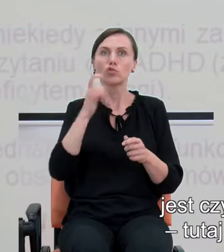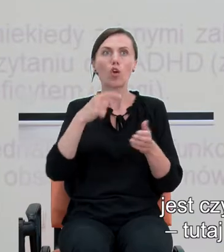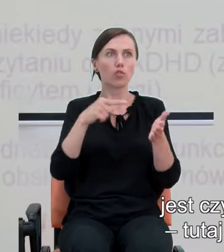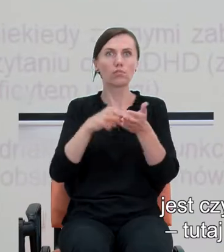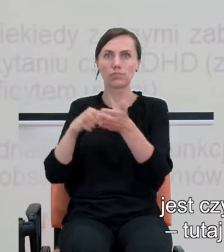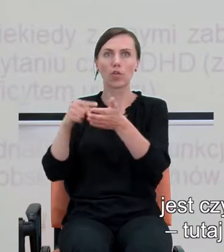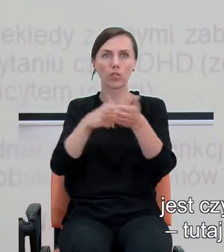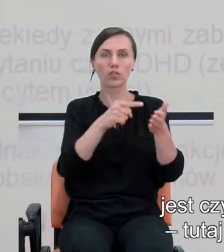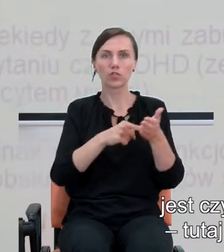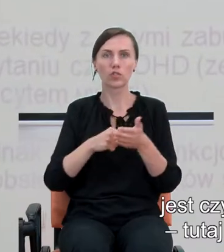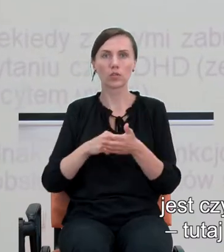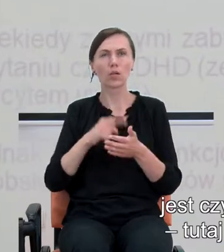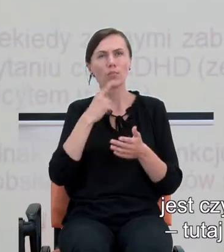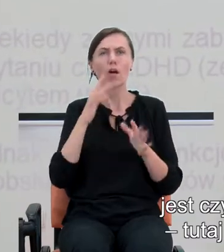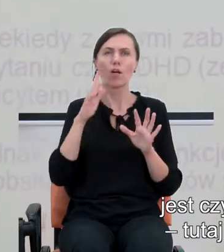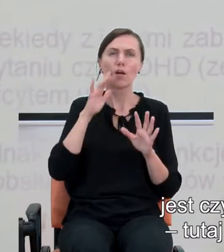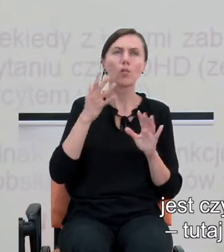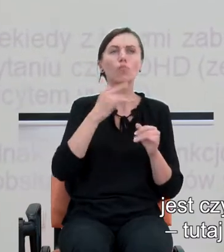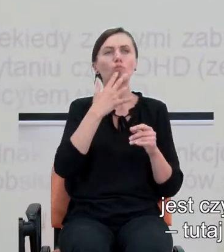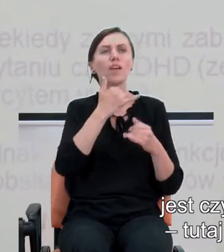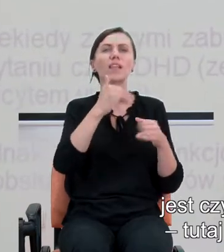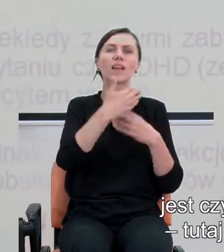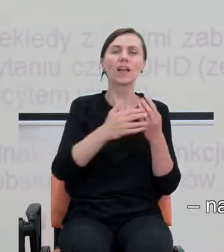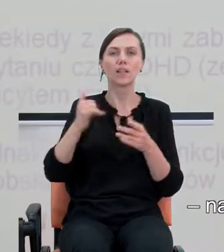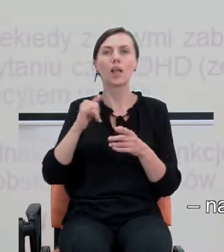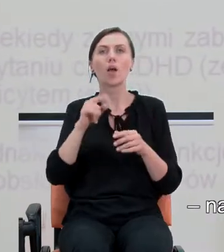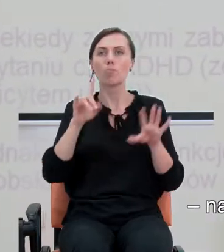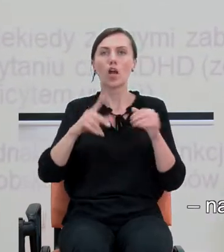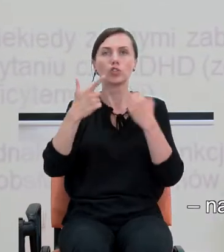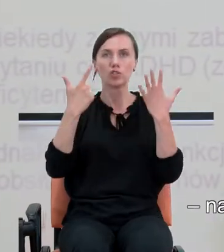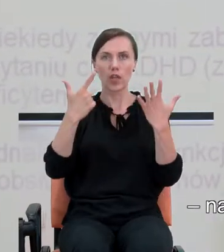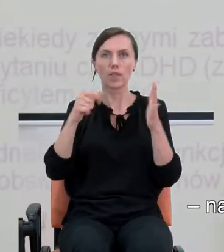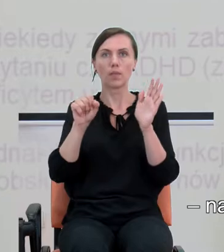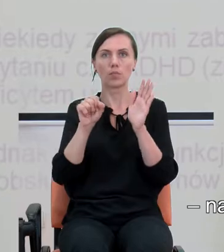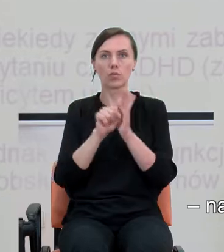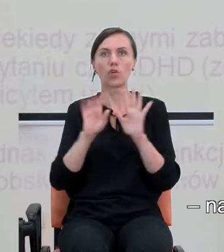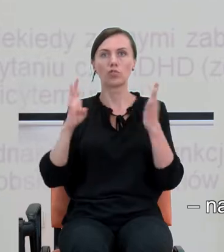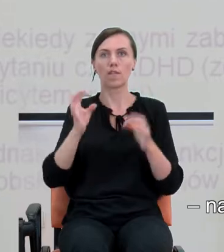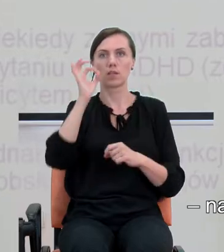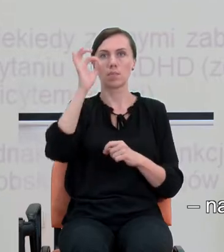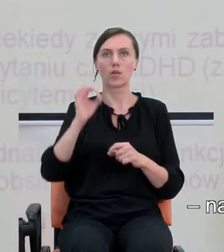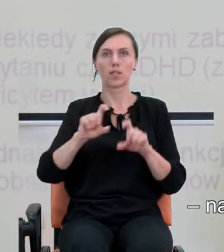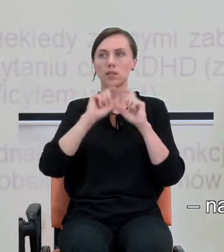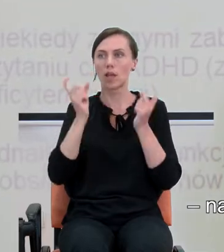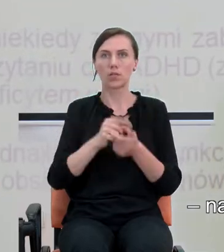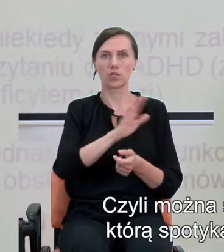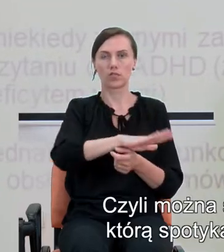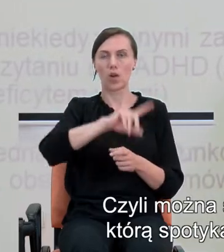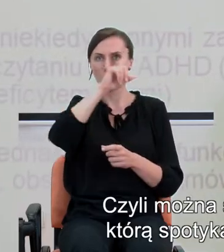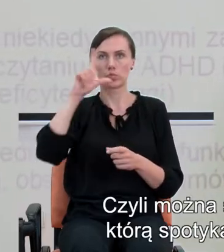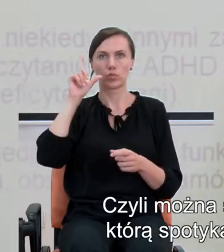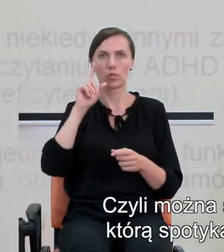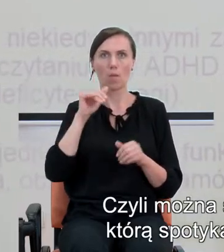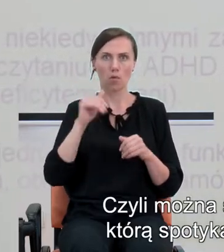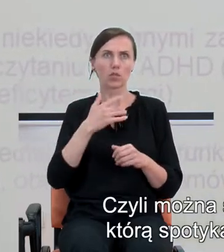dotyka, tutaj szacunki są różne w zależności od kraju, nawet 7 do 9% całej populacji. Czyli